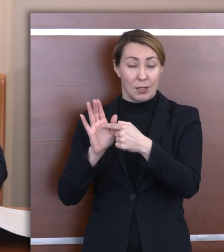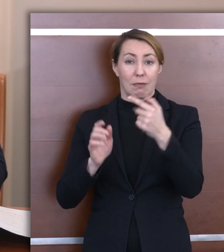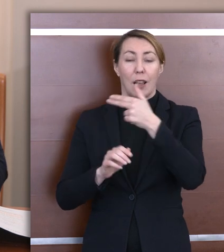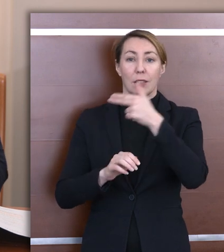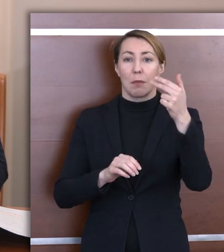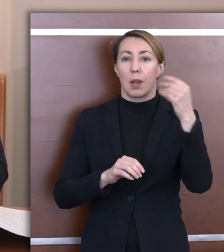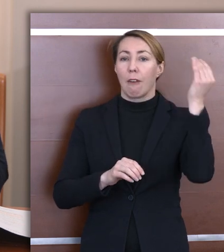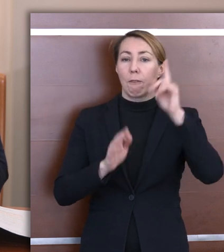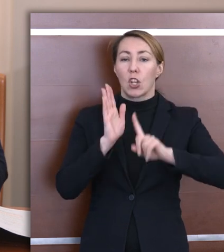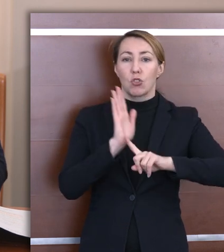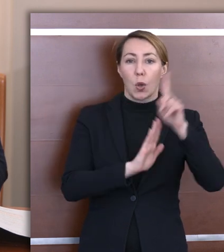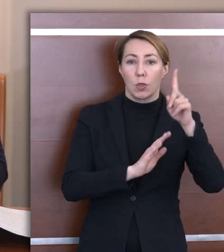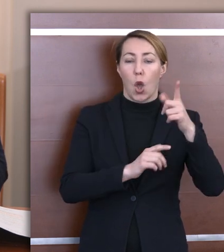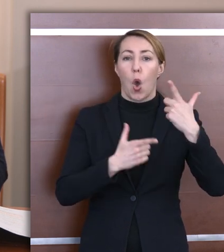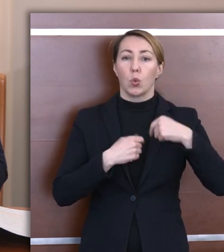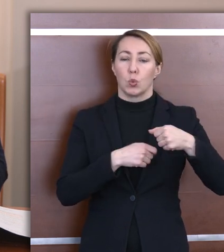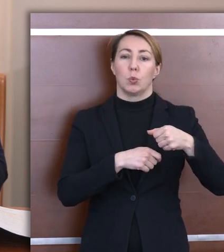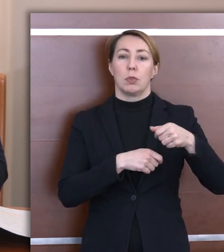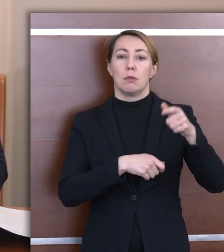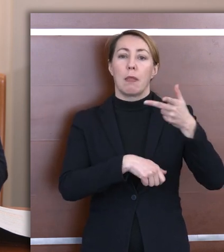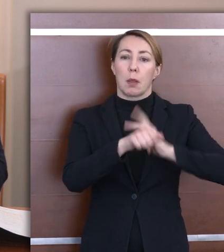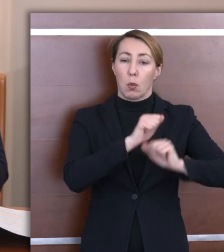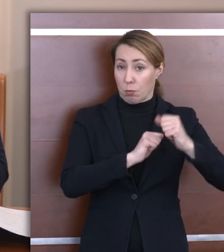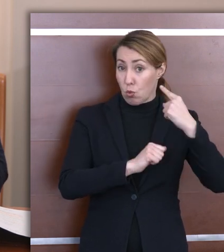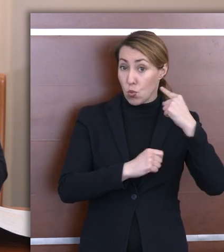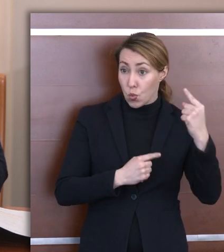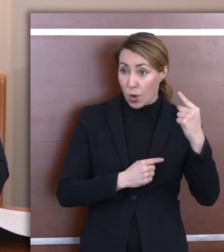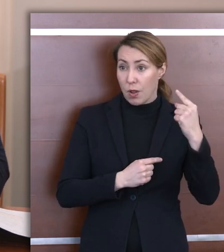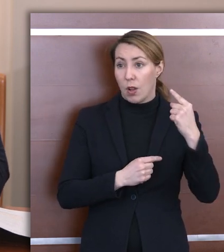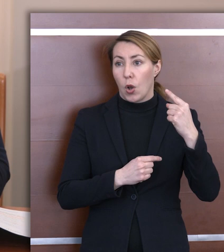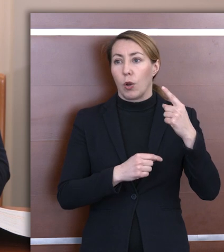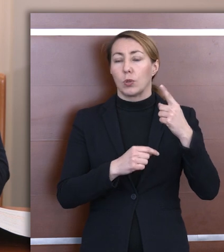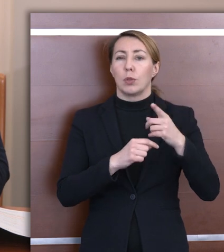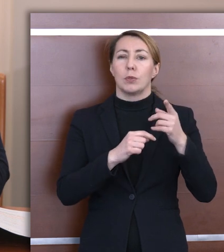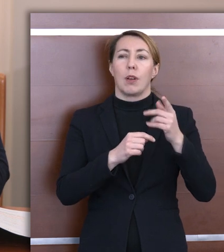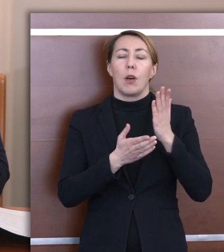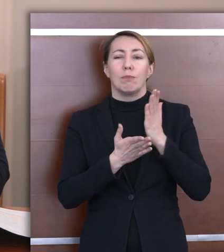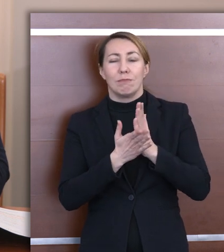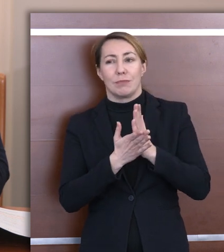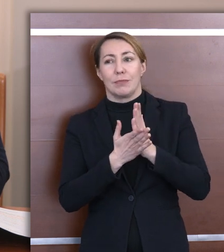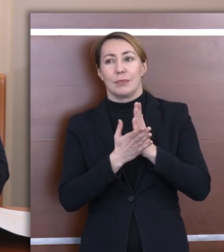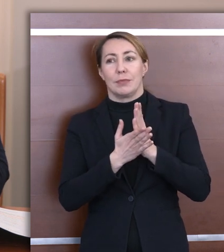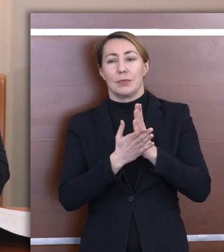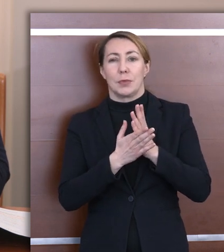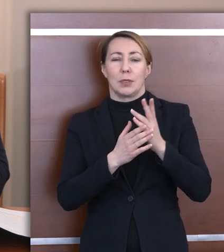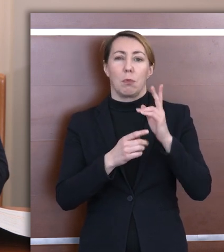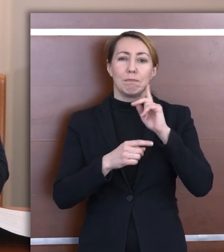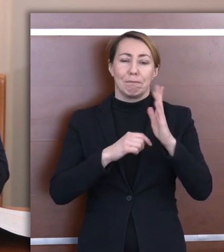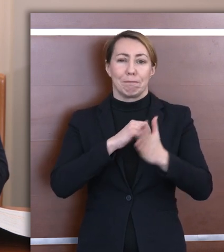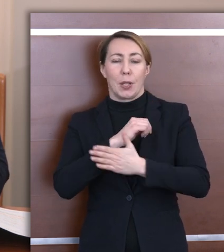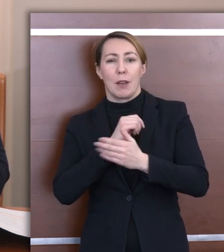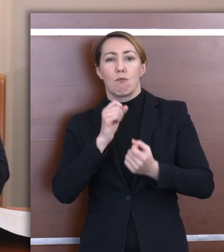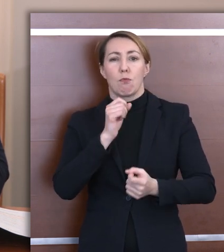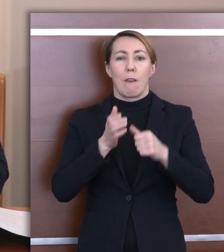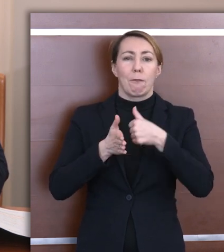wykształcenia osób z niepełnosprawnością słuchu, to jest pewna reguła, to nie jest pewna zasada. Są